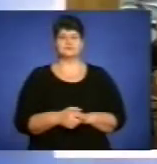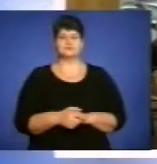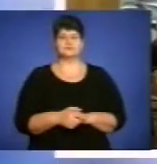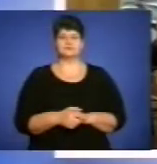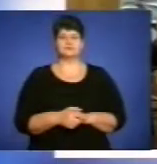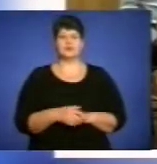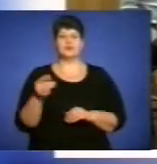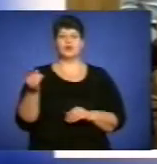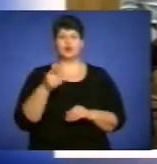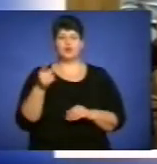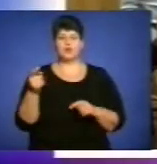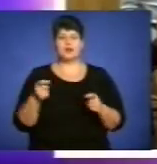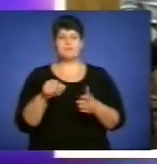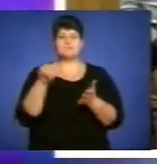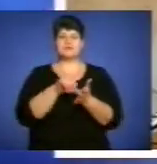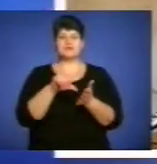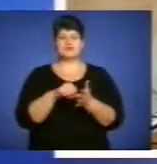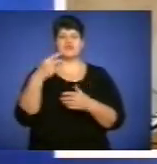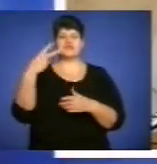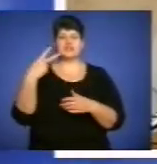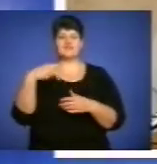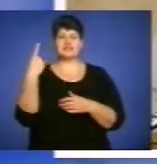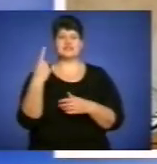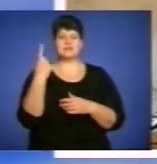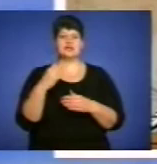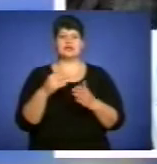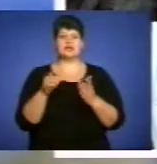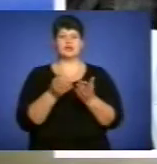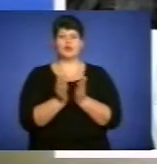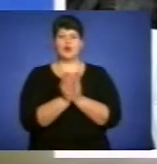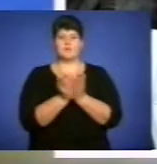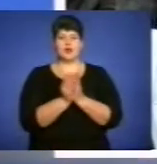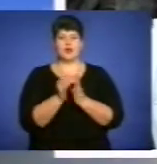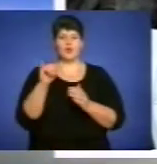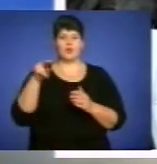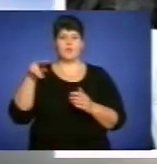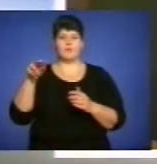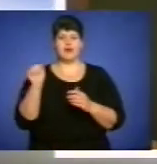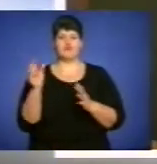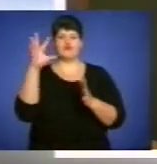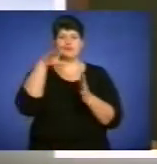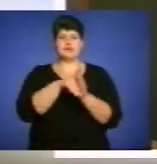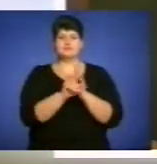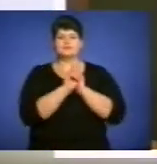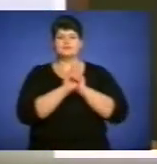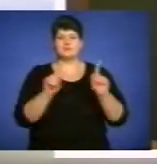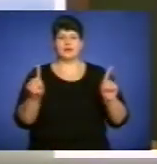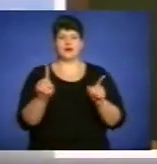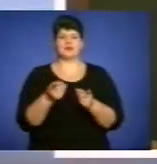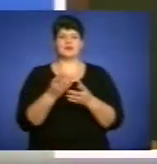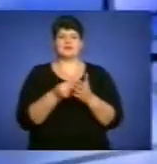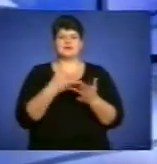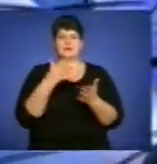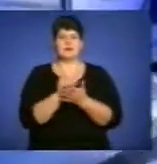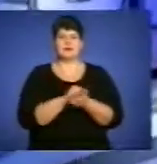У Тернополі представили 20-21 томилі топису УПА. До них увійшли унікальні слідчі матеріали Служби безпеки